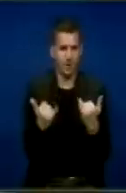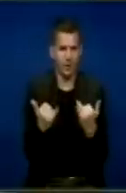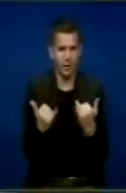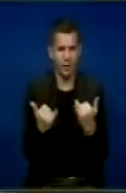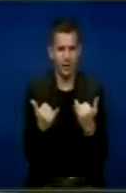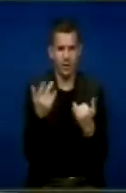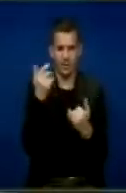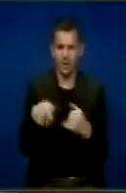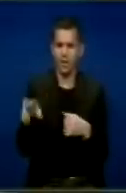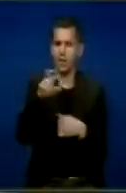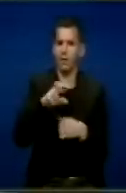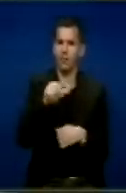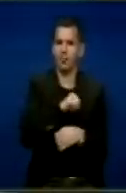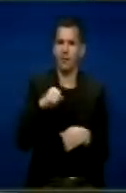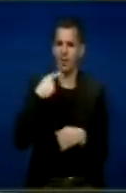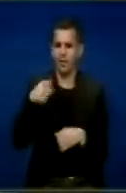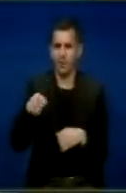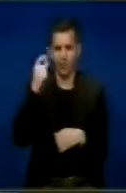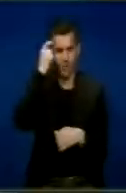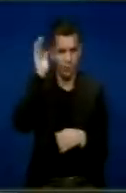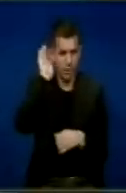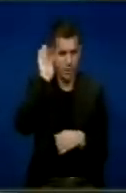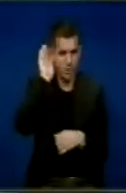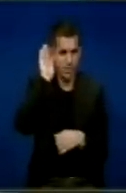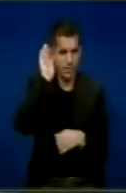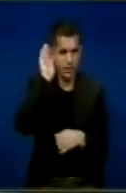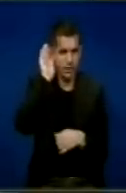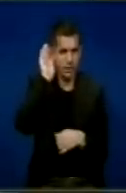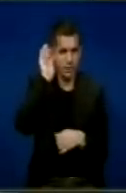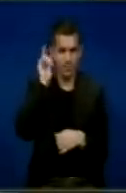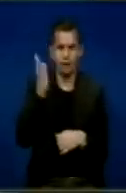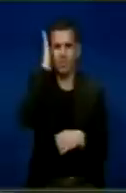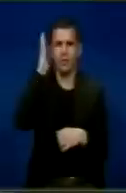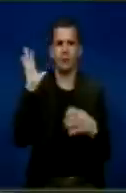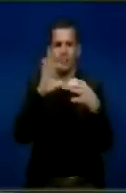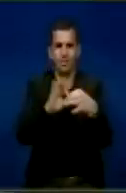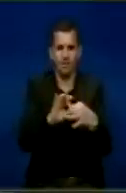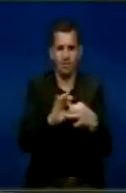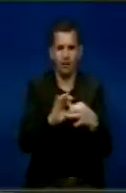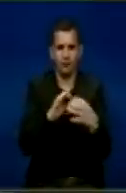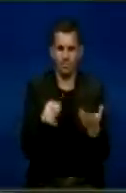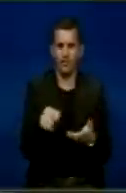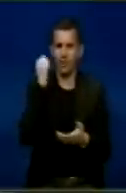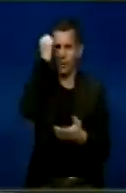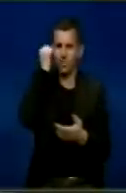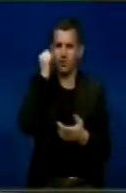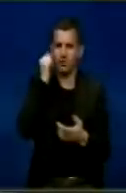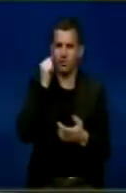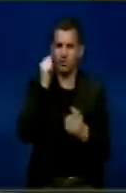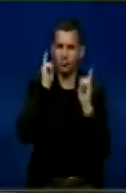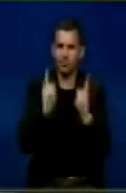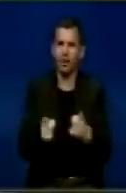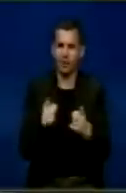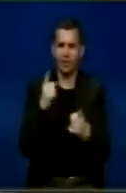është evropianizuar, disi si shpëthot kërë i ministri, në mënyrës që pastaj të bët ajo pjesë e bashkimin e Europian. Se ashtu nuk do të hyrë Kosovës, po do të hyrë një nëminklatur